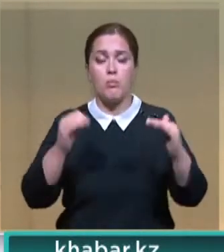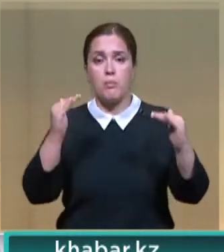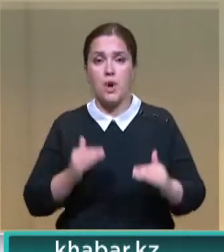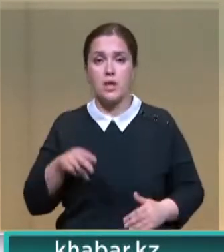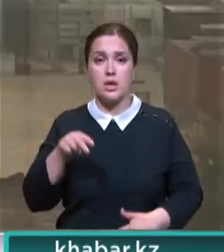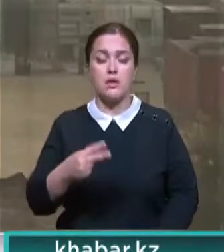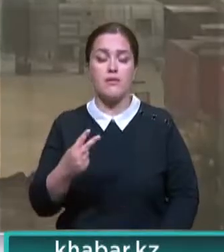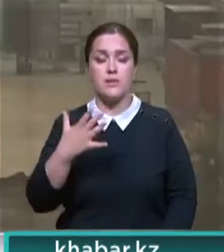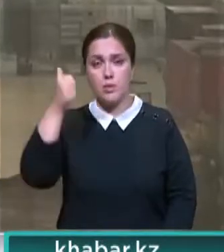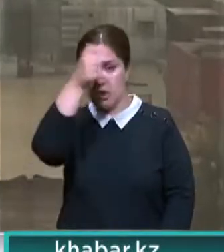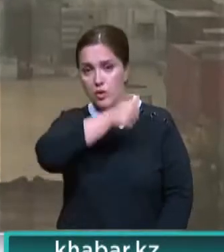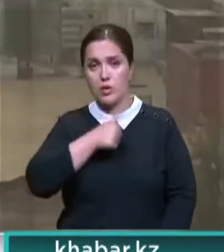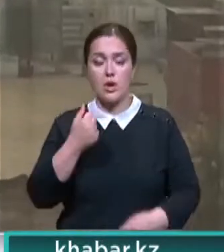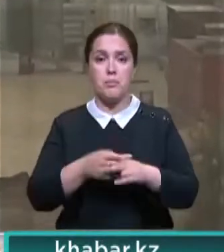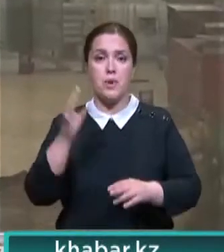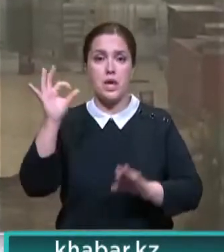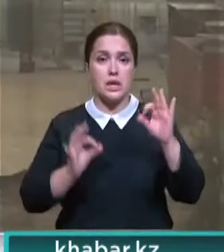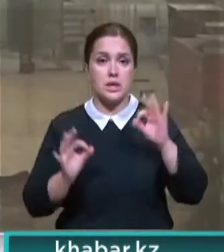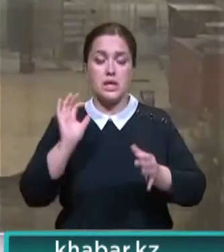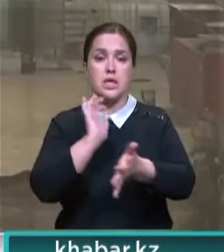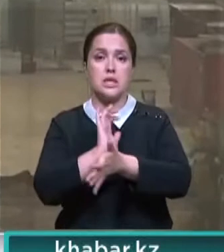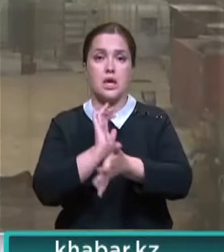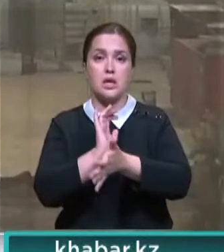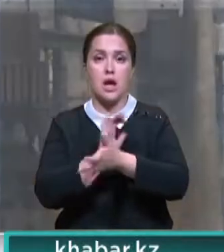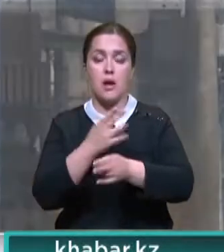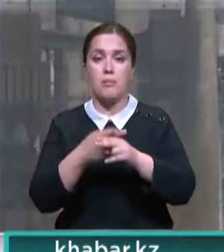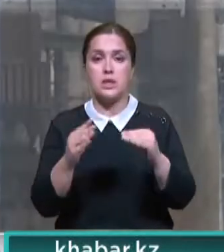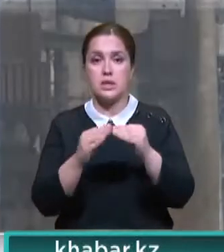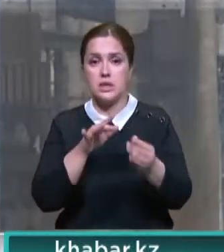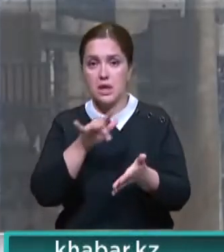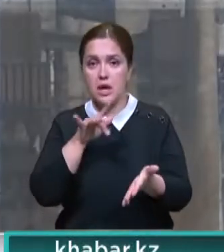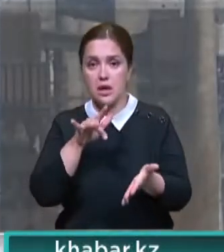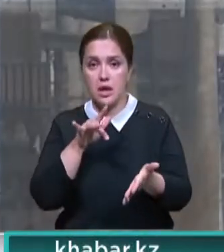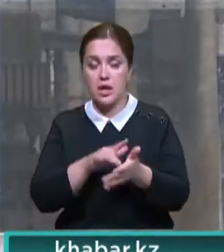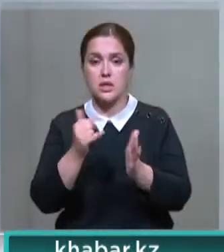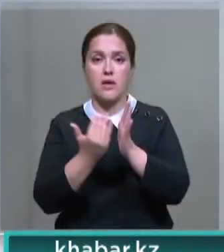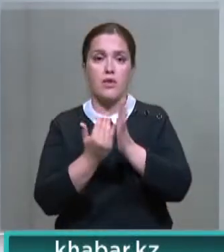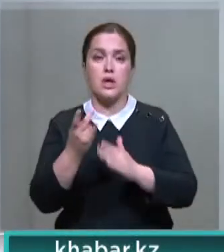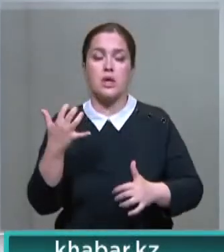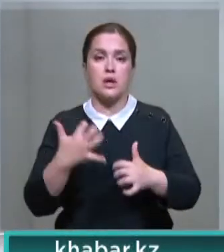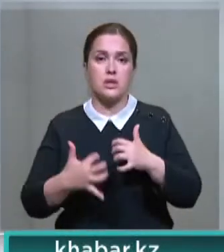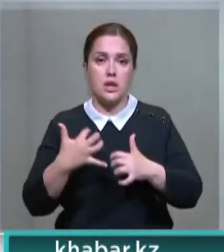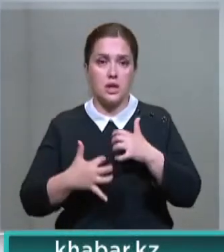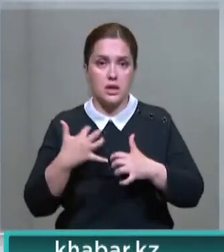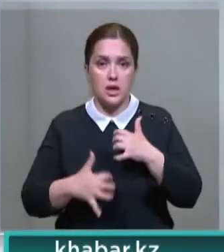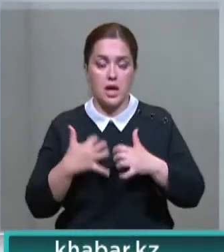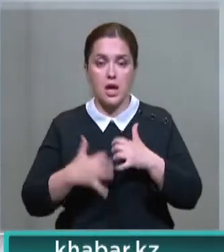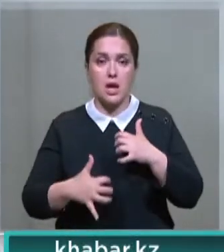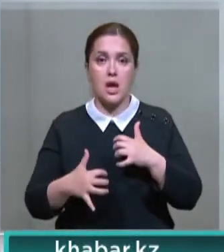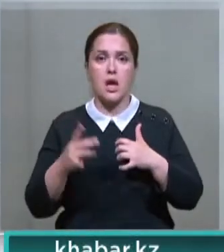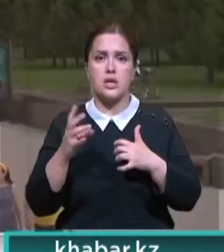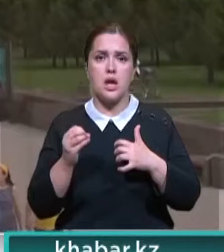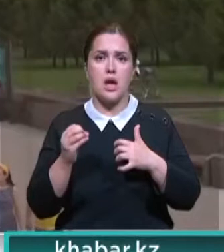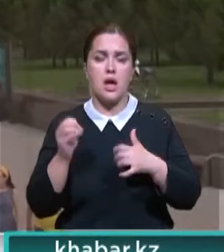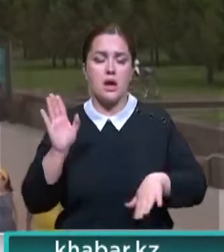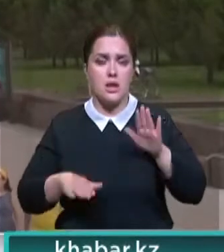2025 году индекс загрязнения атмосферы в 10 городах. С высокого на средний, отметил Оскар Мамин. Не расслабляться